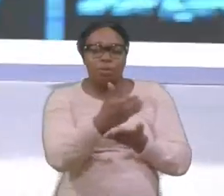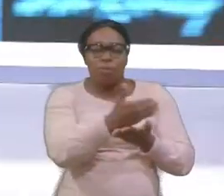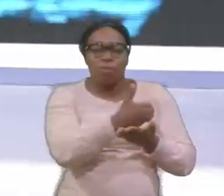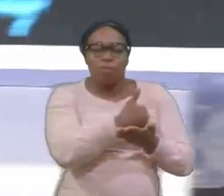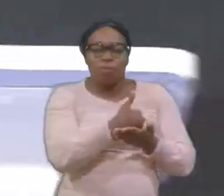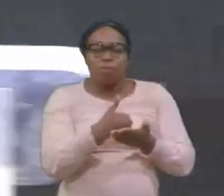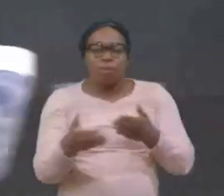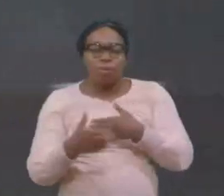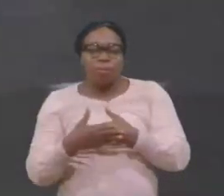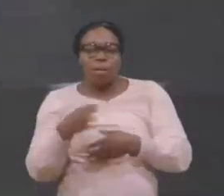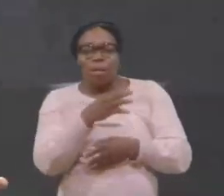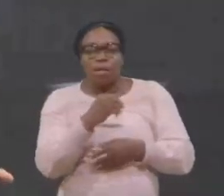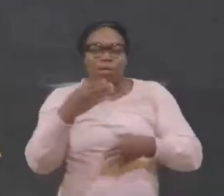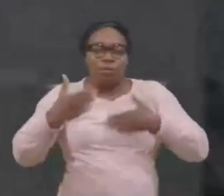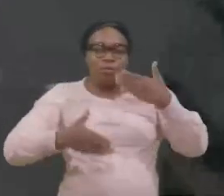personnelle